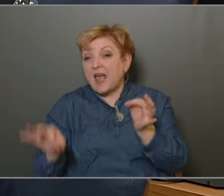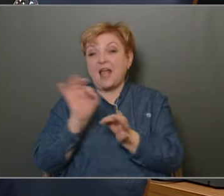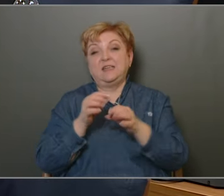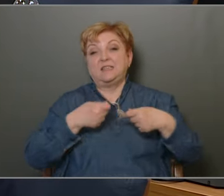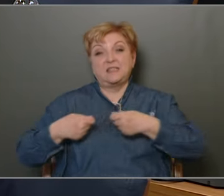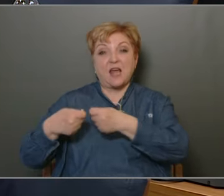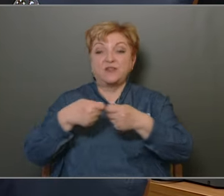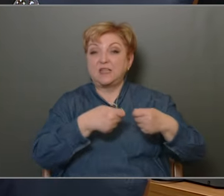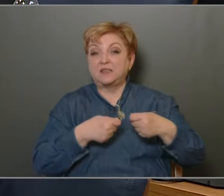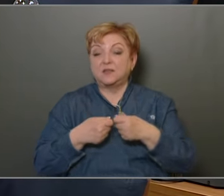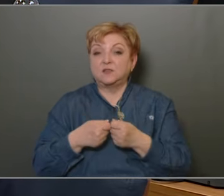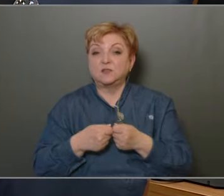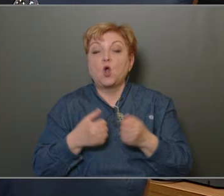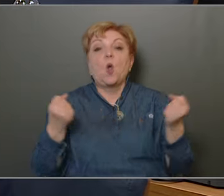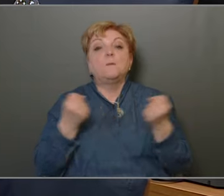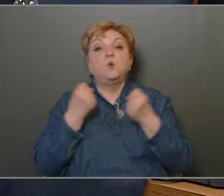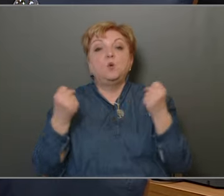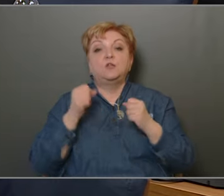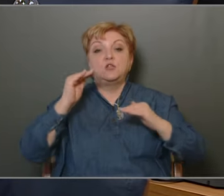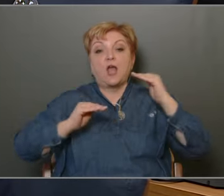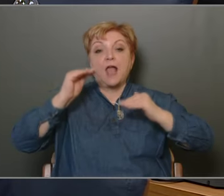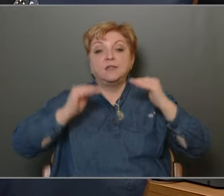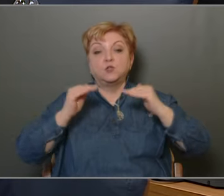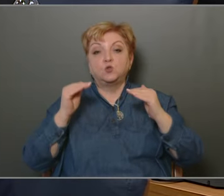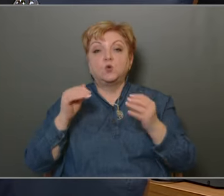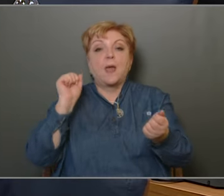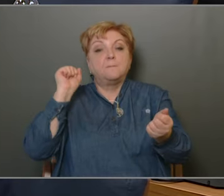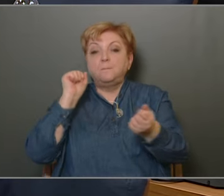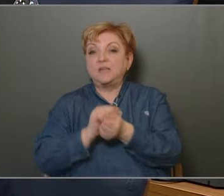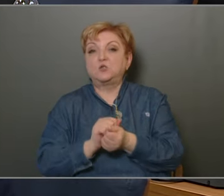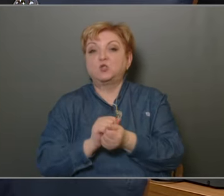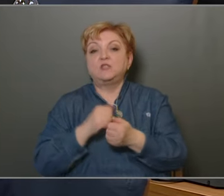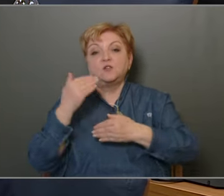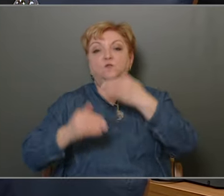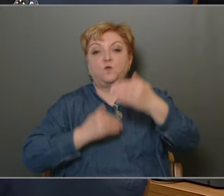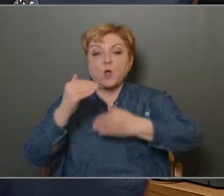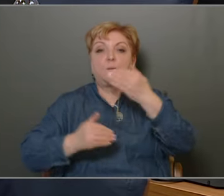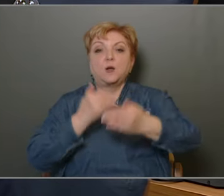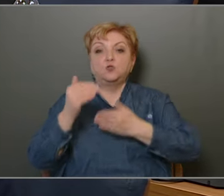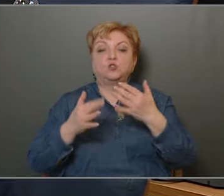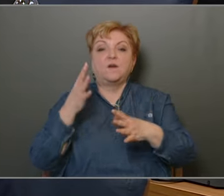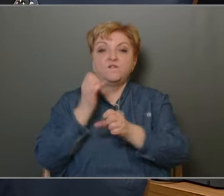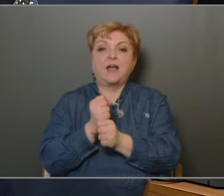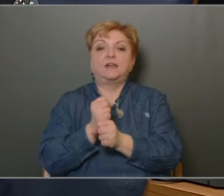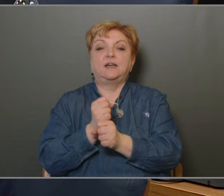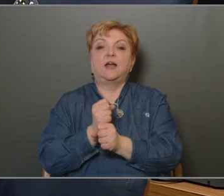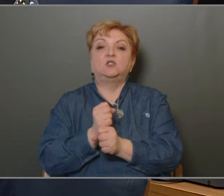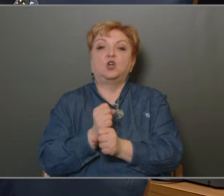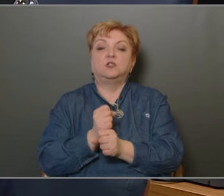szervezetet, a működési egyensúly biztosítását folyamatosan fenn kell